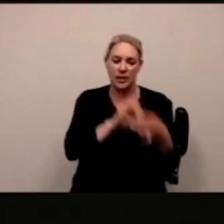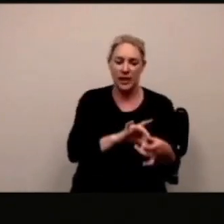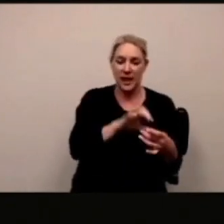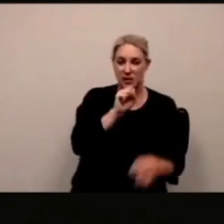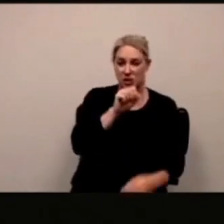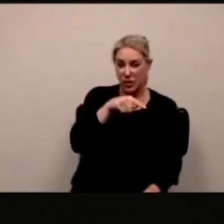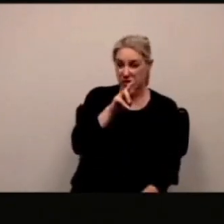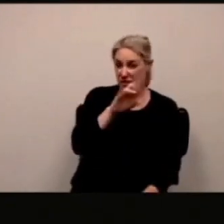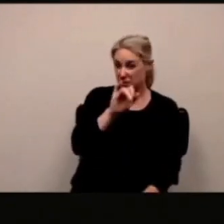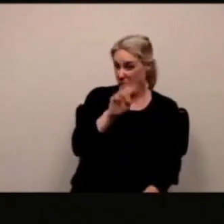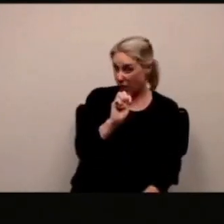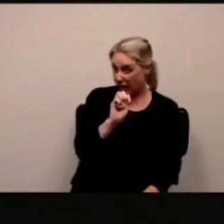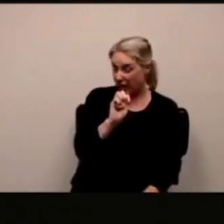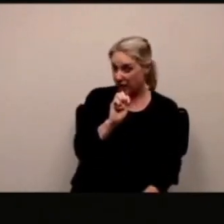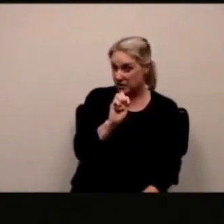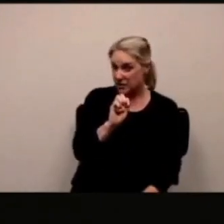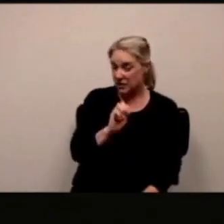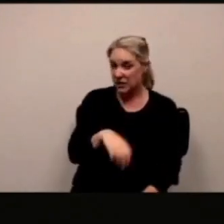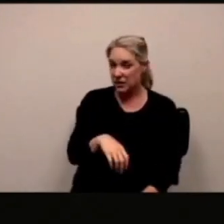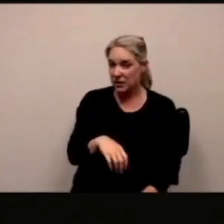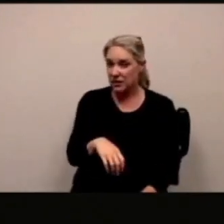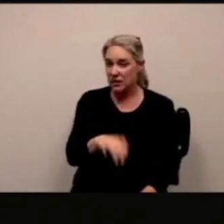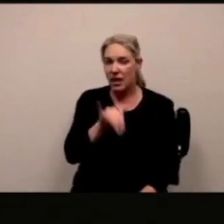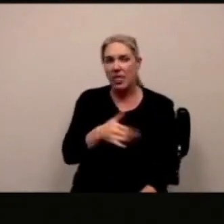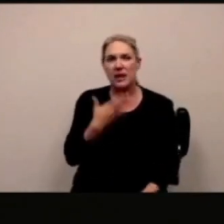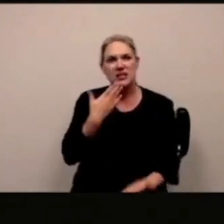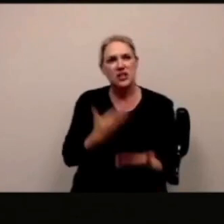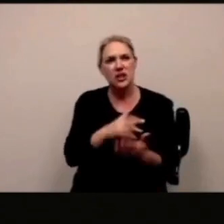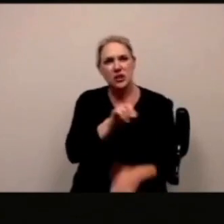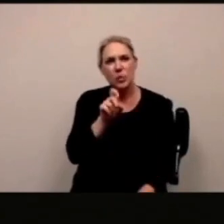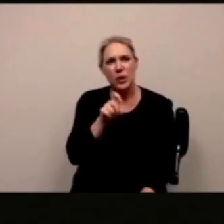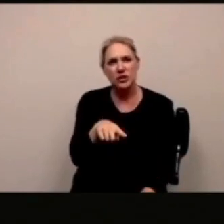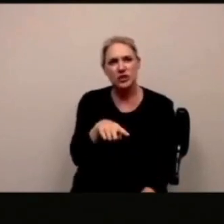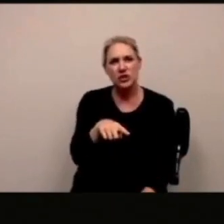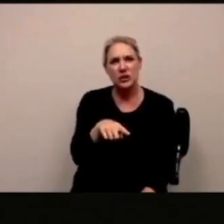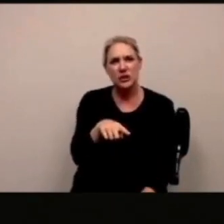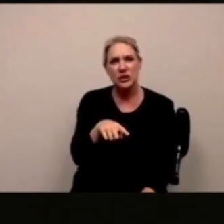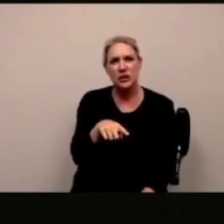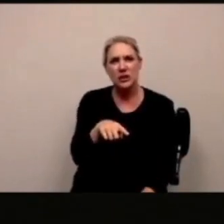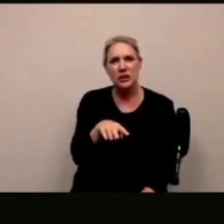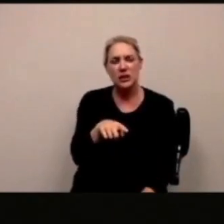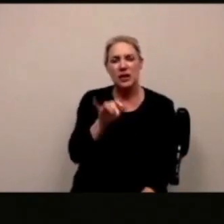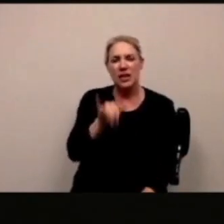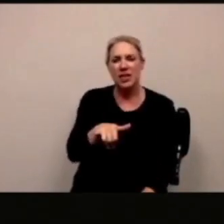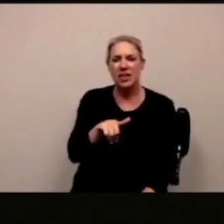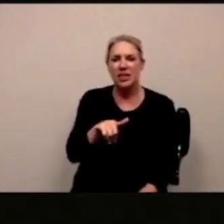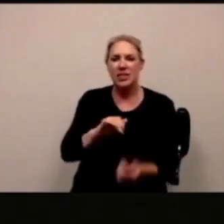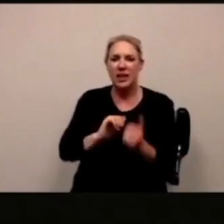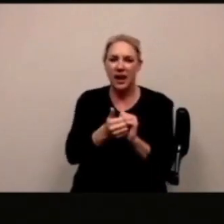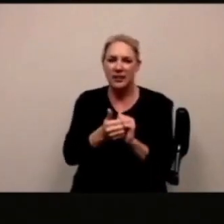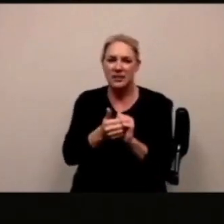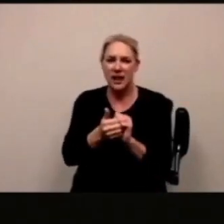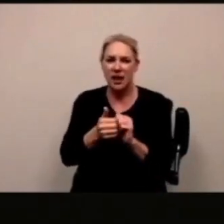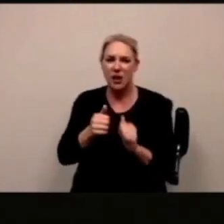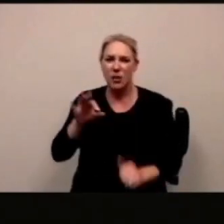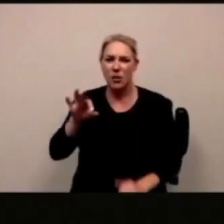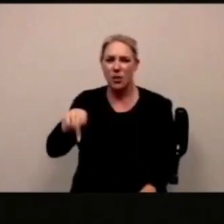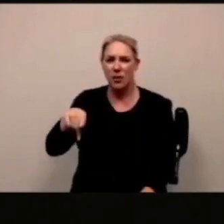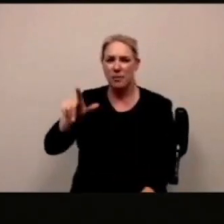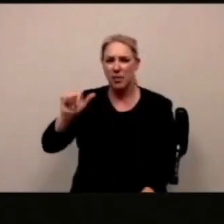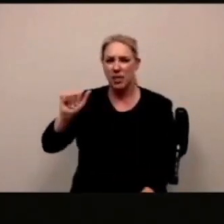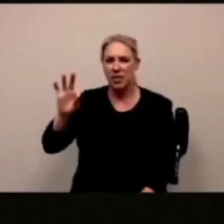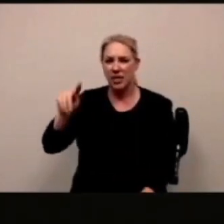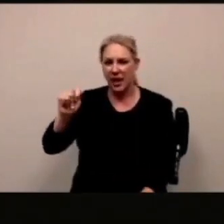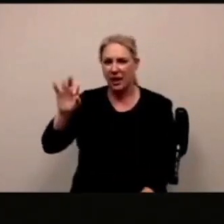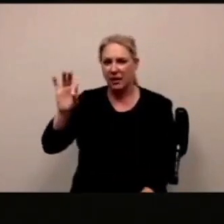come una domanda di come aggiustare la camera allo sprite questo è molto un pensiero interessante